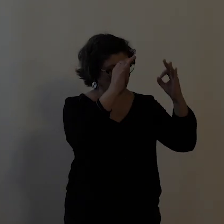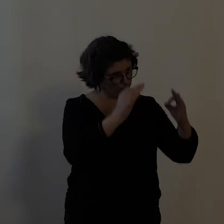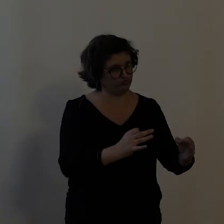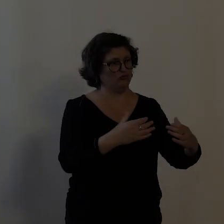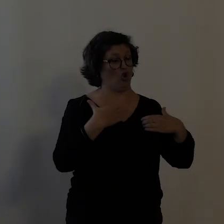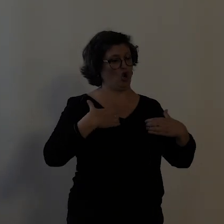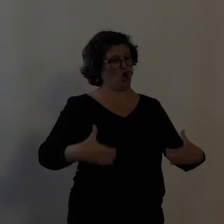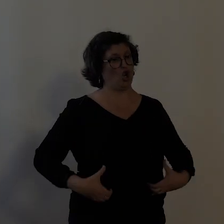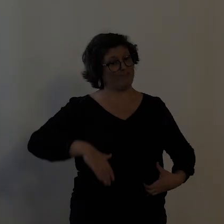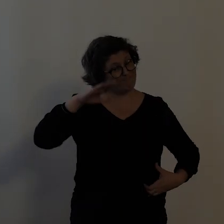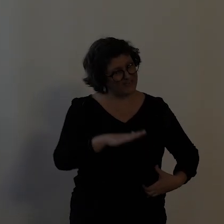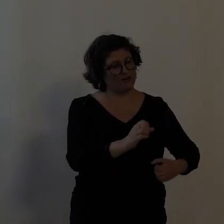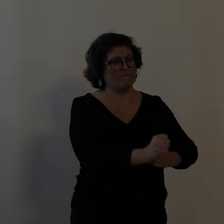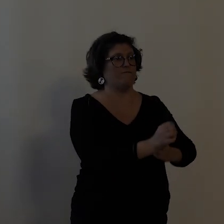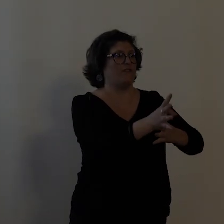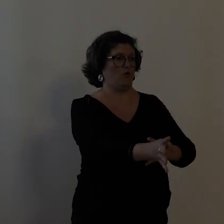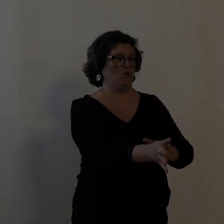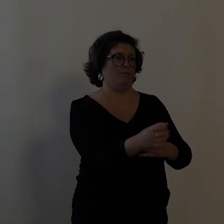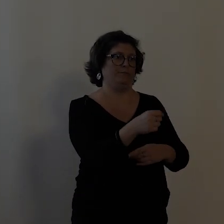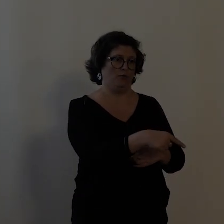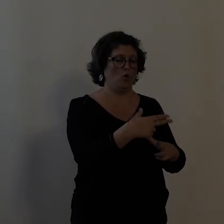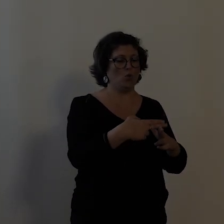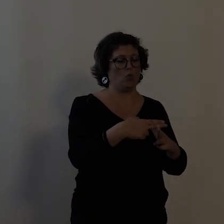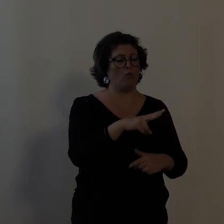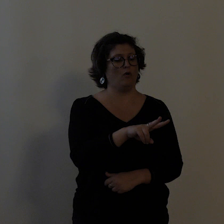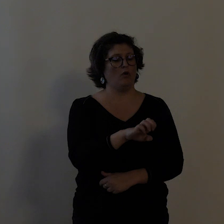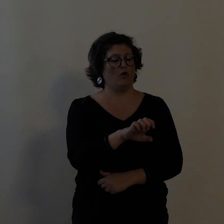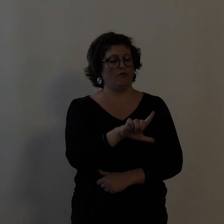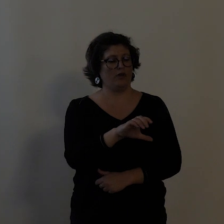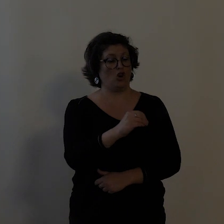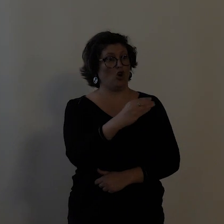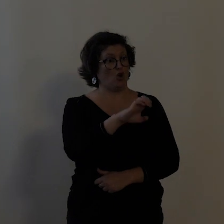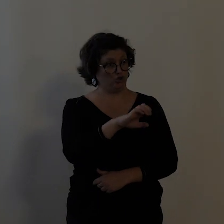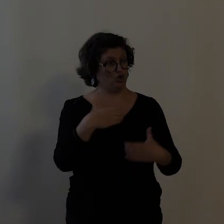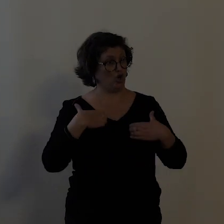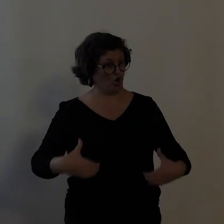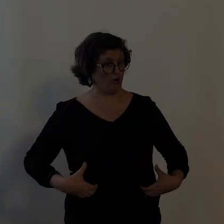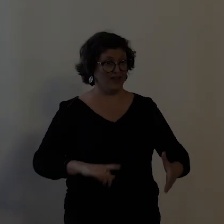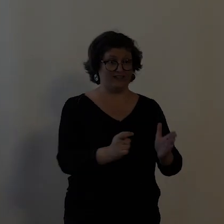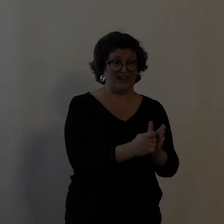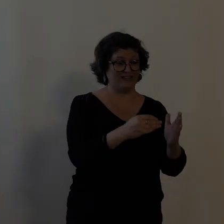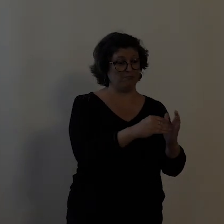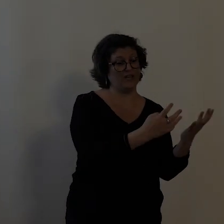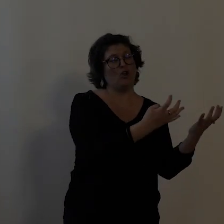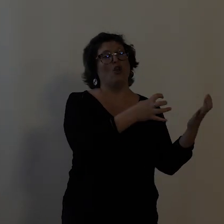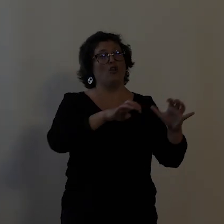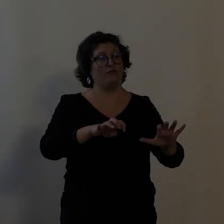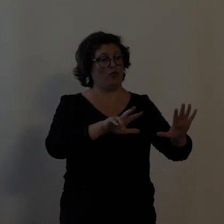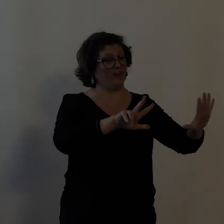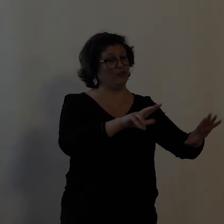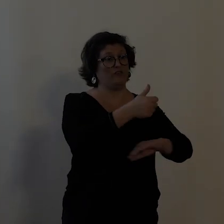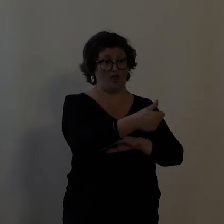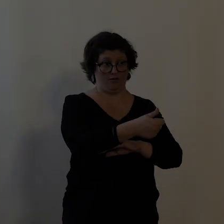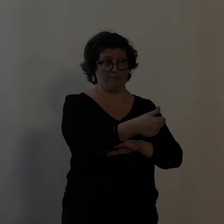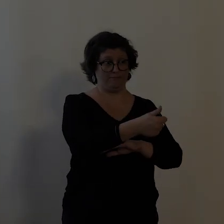premier club cycliste de Tours, le Vélos Club de Tours. Il naît en 1881 au profit